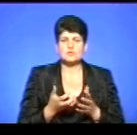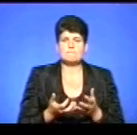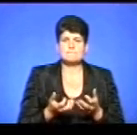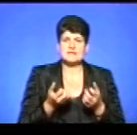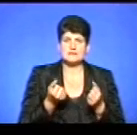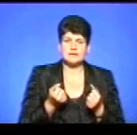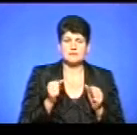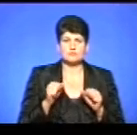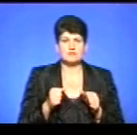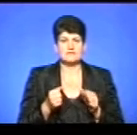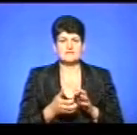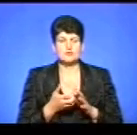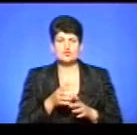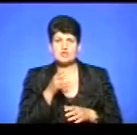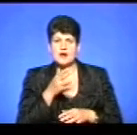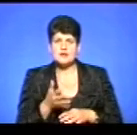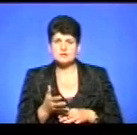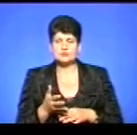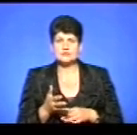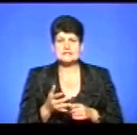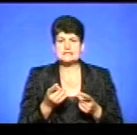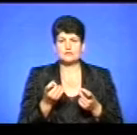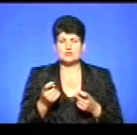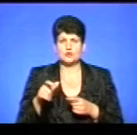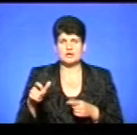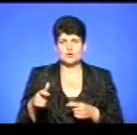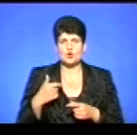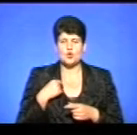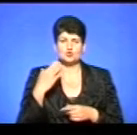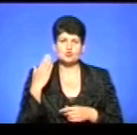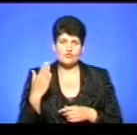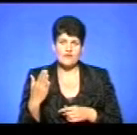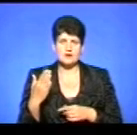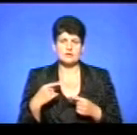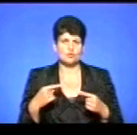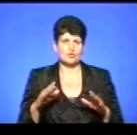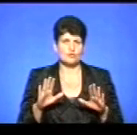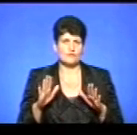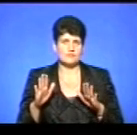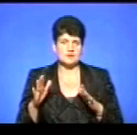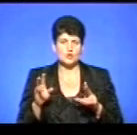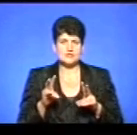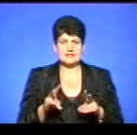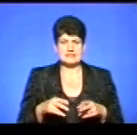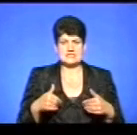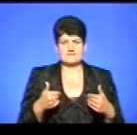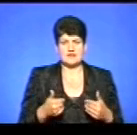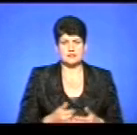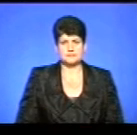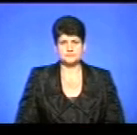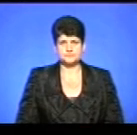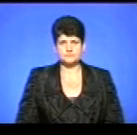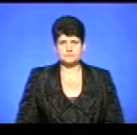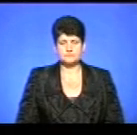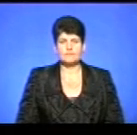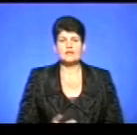не вистачило часу залучати людей до голосування цієї петиції. В будь-якому випадку вона розглядається як звернення. За